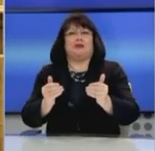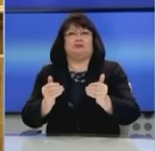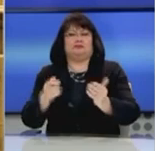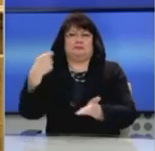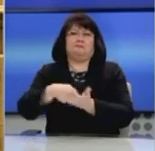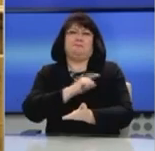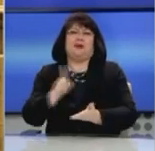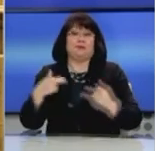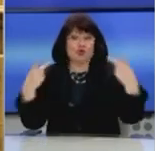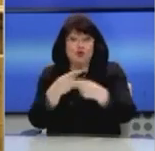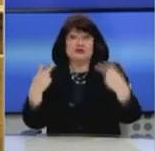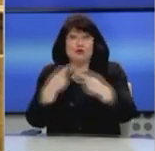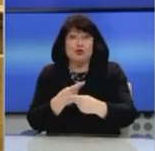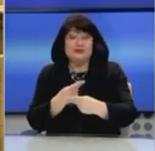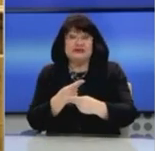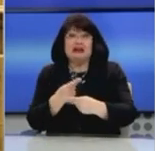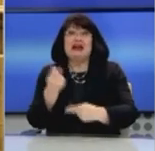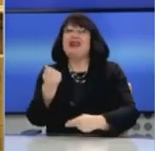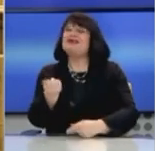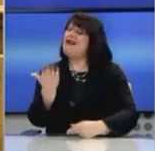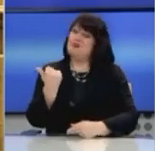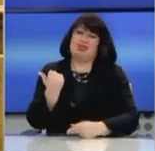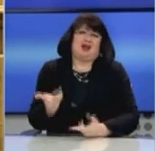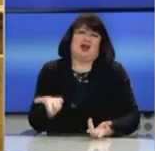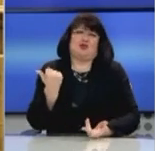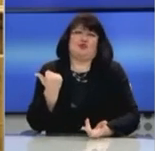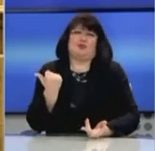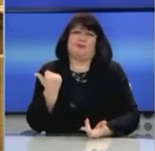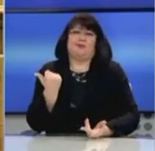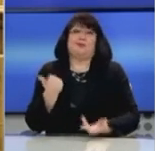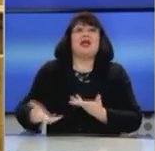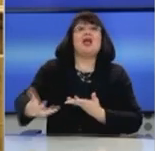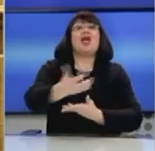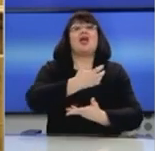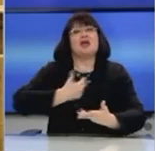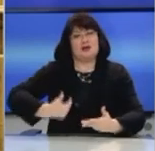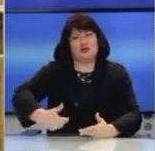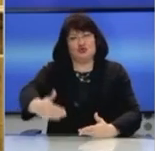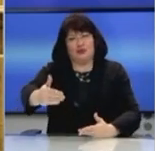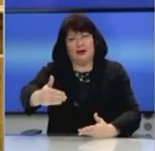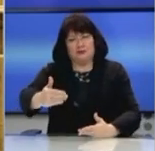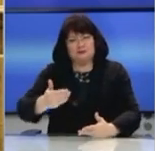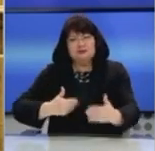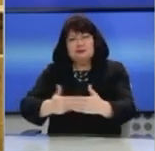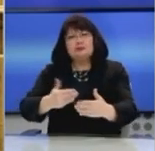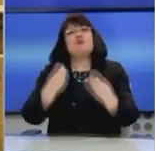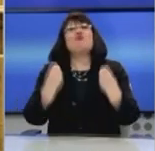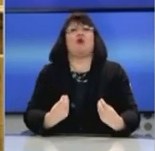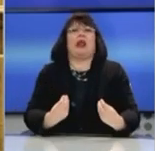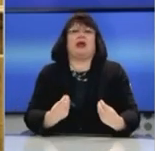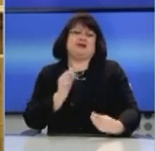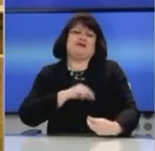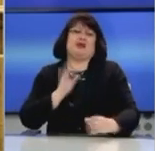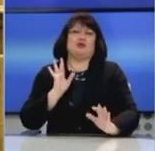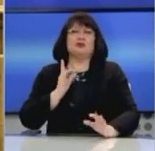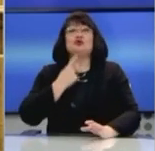είπα κουρέψτε τις, γιατί έτσι δεν θα τα πάρει για αυτό το χρήμα. Και αν θα κουρέψετε τα δημόσια έσοδα διαχρονικά, μεσοπρόθεσμα, ούτε καν μακροπρόθεσμα, θα είναι μεγαλύτερα.